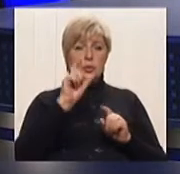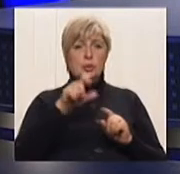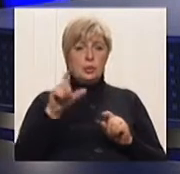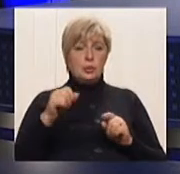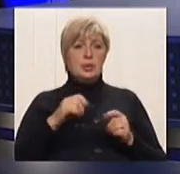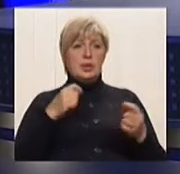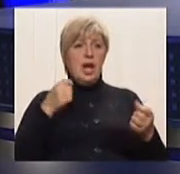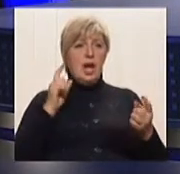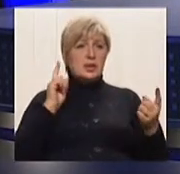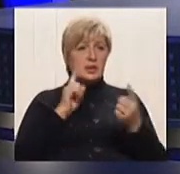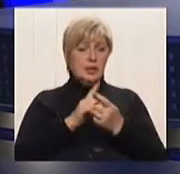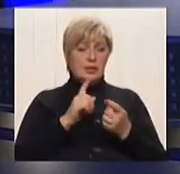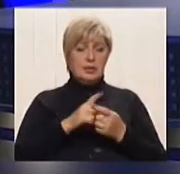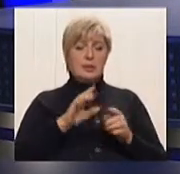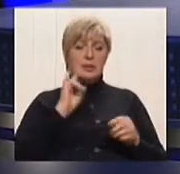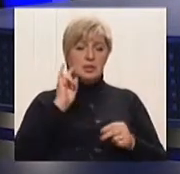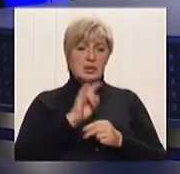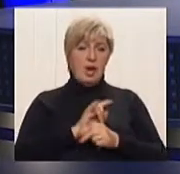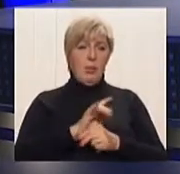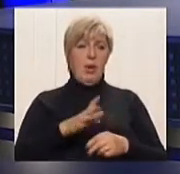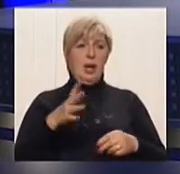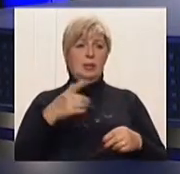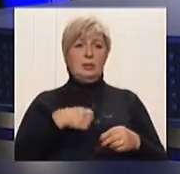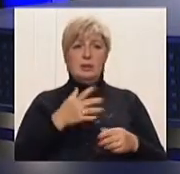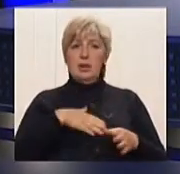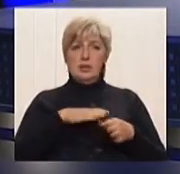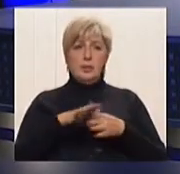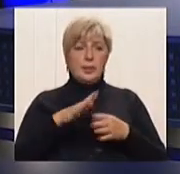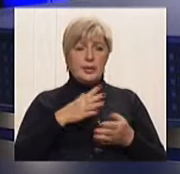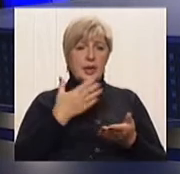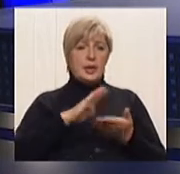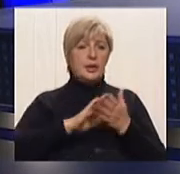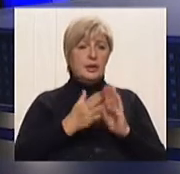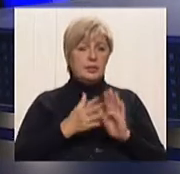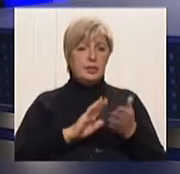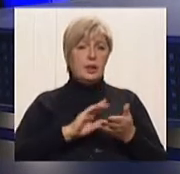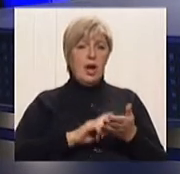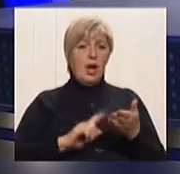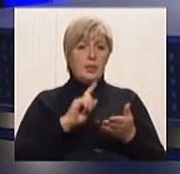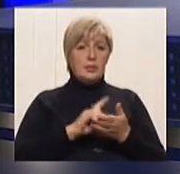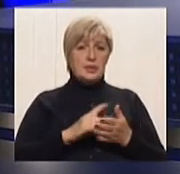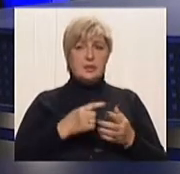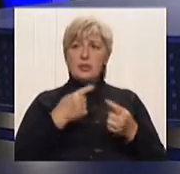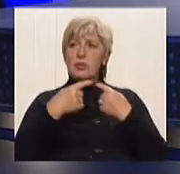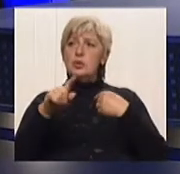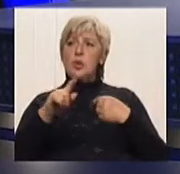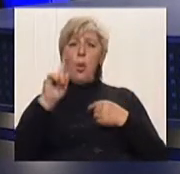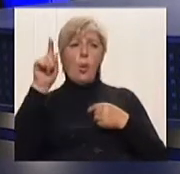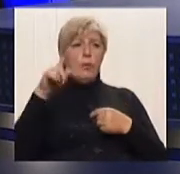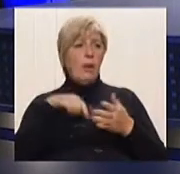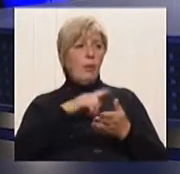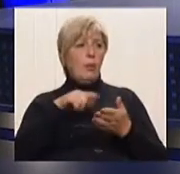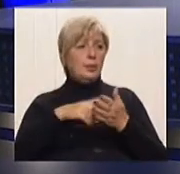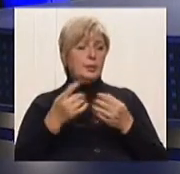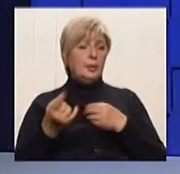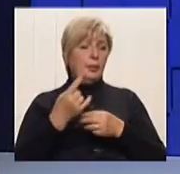мошенничеством, і з обманом, і не з випованням якихось своїх договорних обязательств той стороною, яка знаходиться не в цьому місті, т.е. дистанційна торговля.